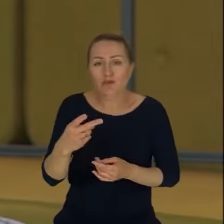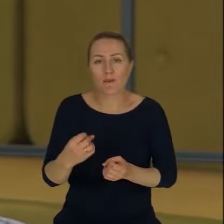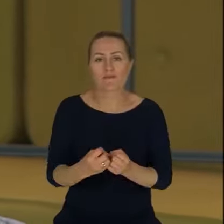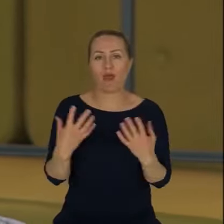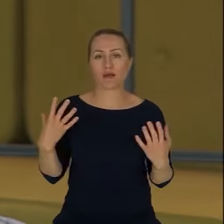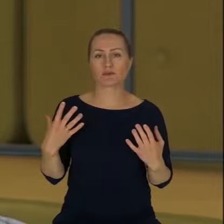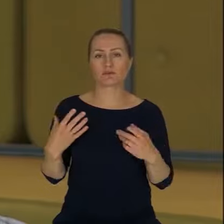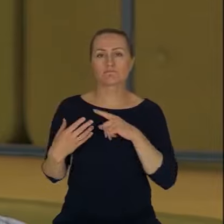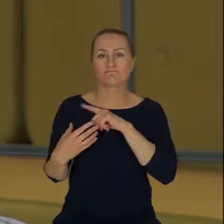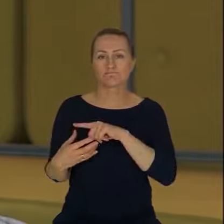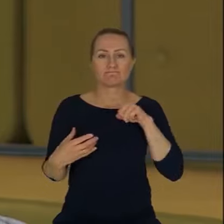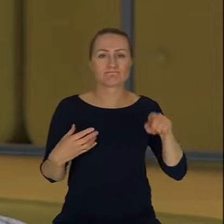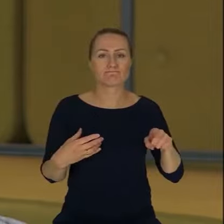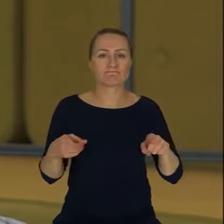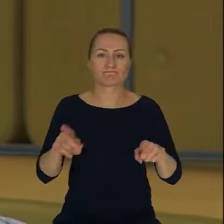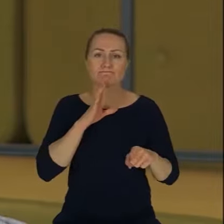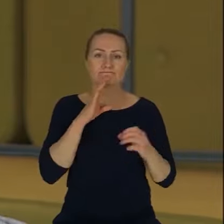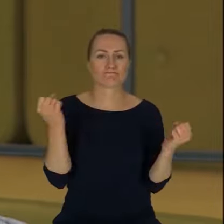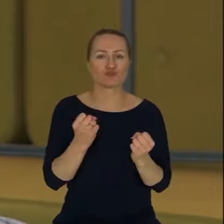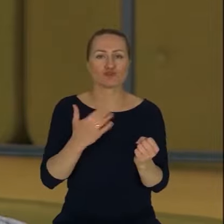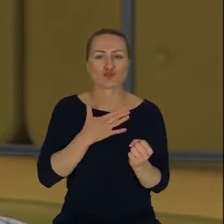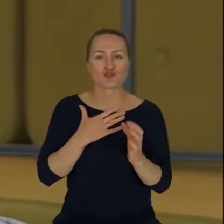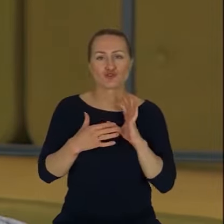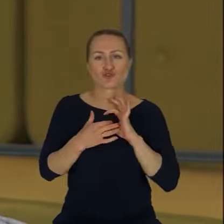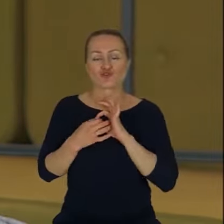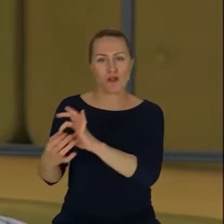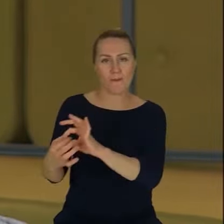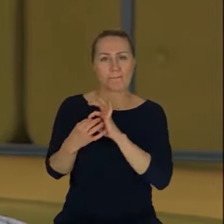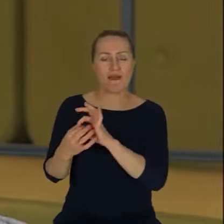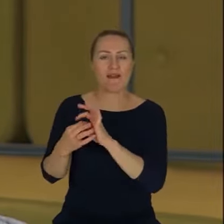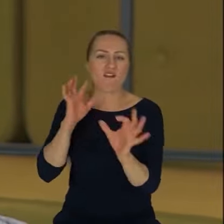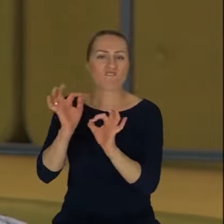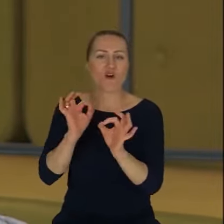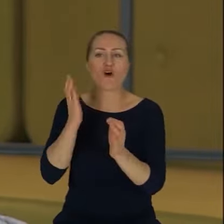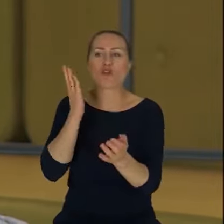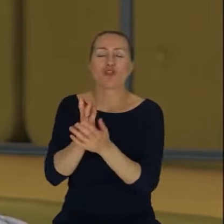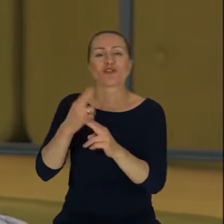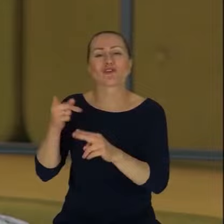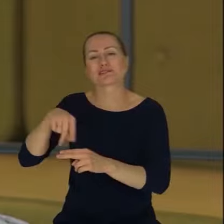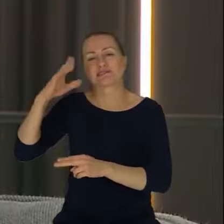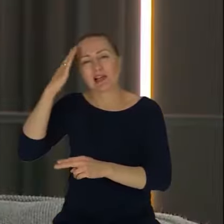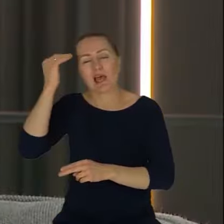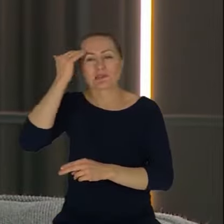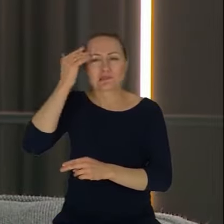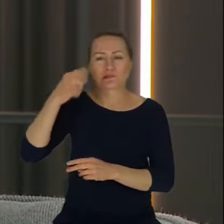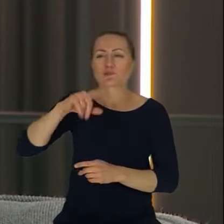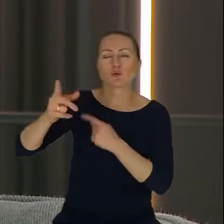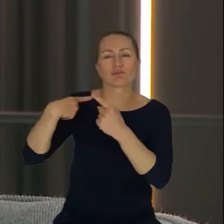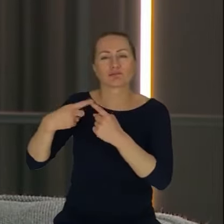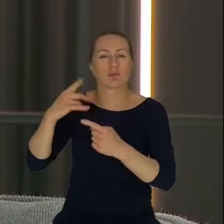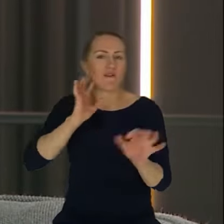w jakiejś bańce mnie bardzo dłużej trzymają, bo ja dostawałam tylko oczywiście informacje od moich przyjaciół, od moich znajomych, od ludzi, których dobrze znam, z którym dzielę jakiś